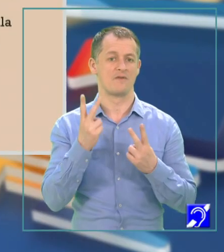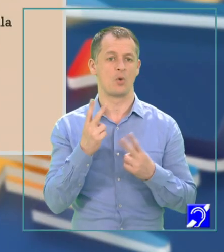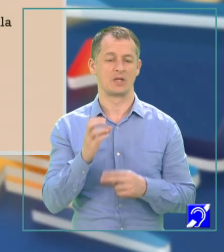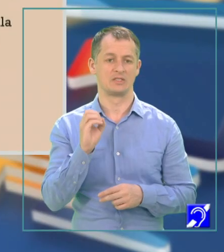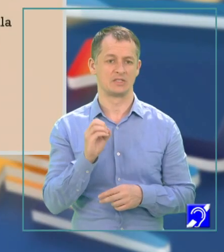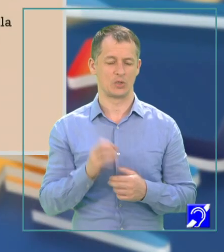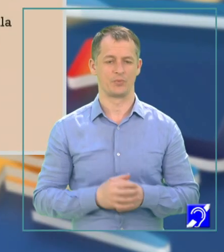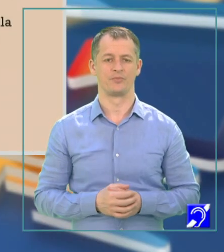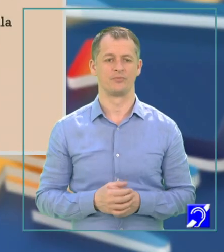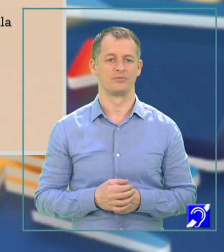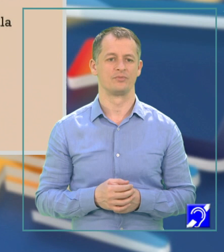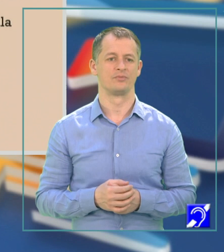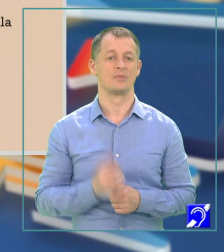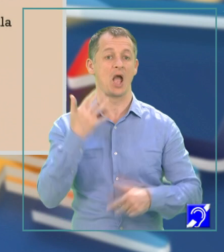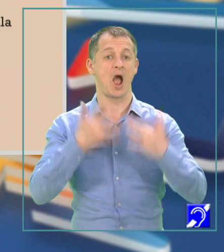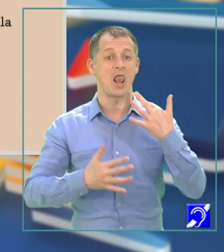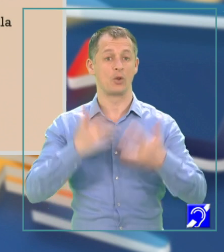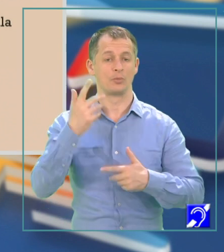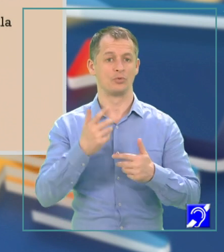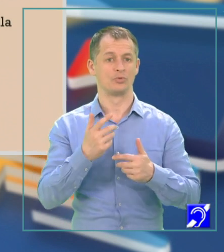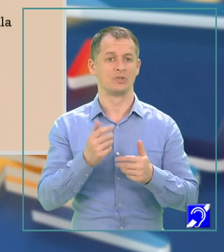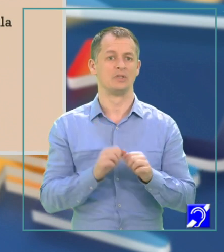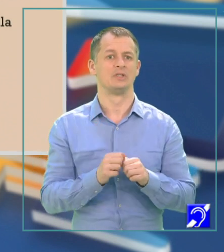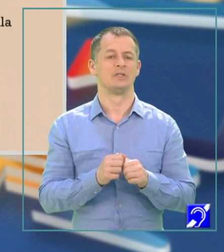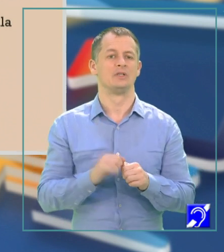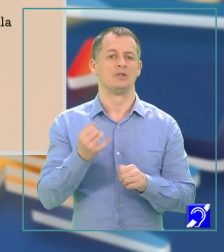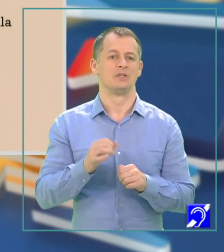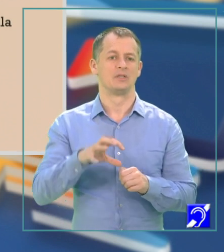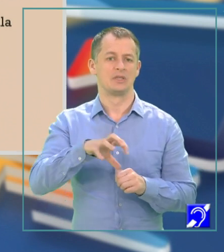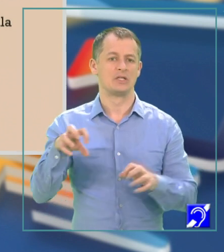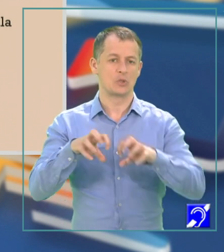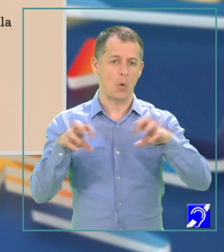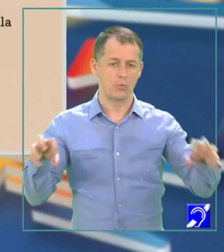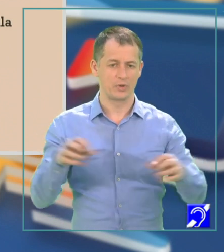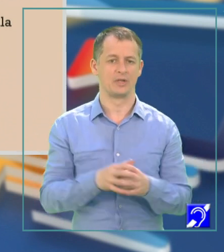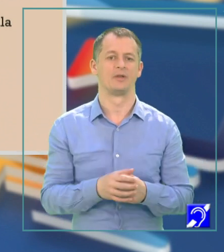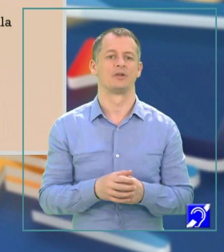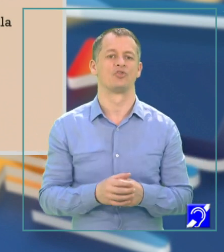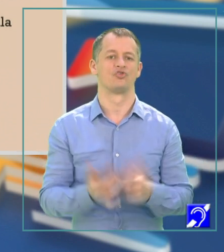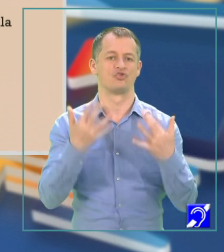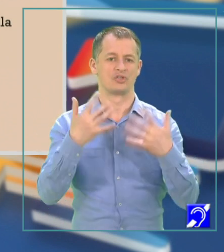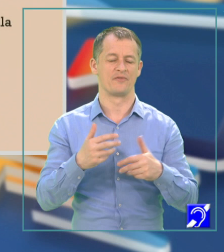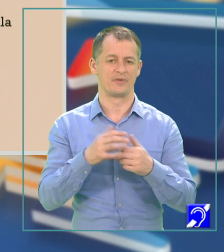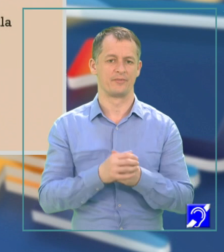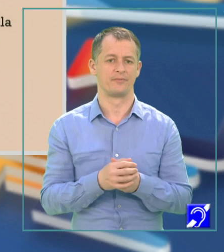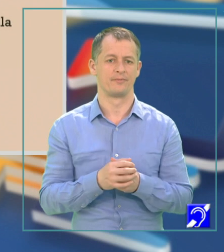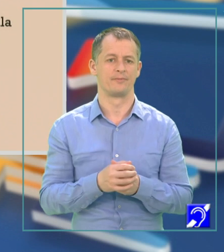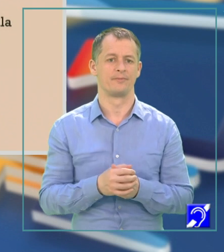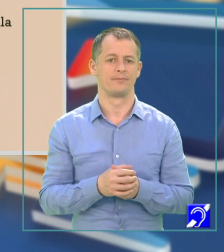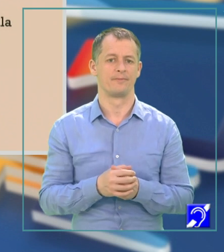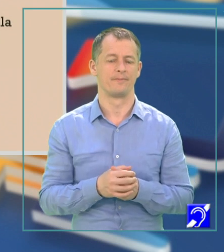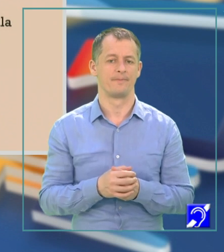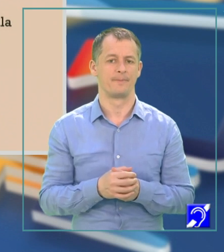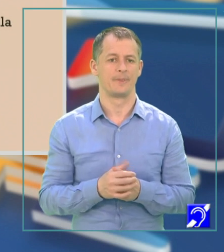algoritmul descompune numărul în cifre. De asemenea, după finalizarea algoritmului, se constată că